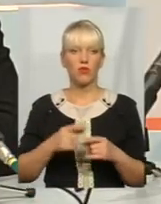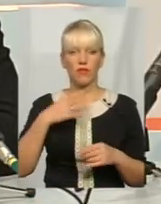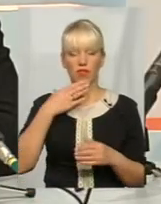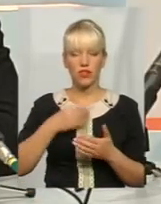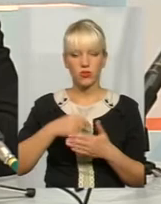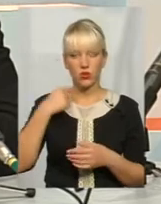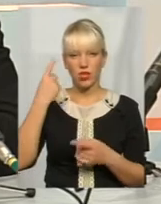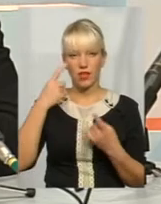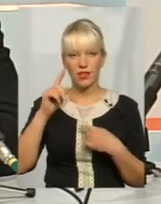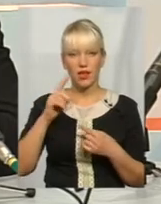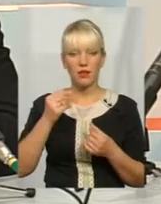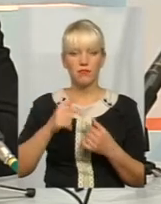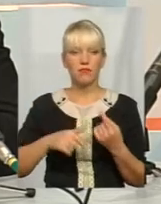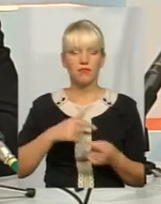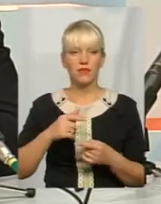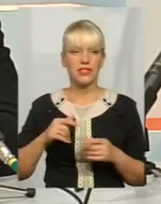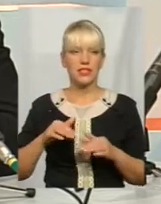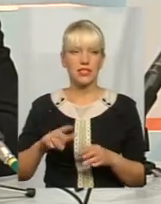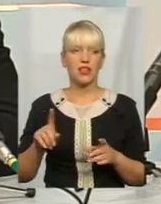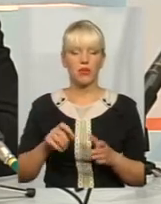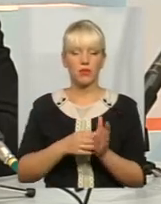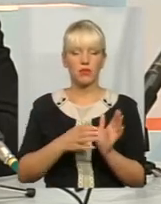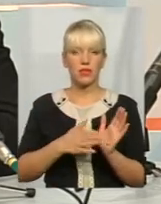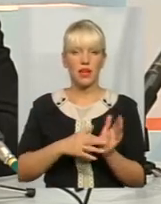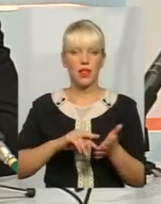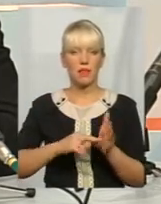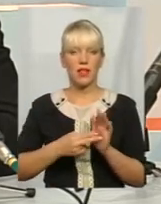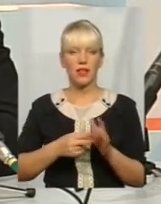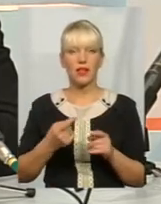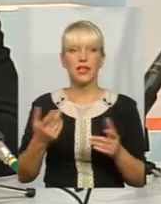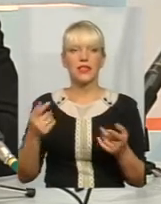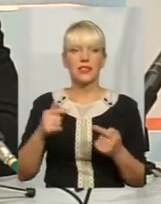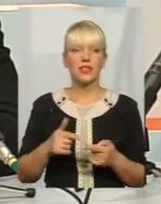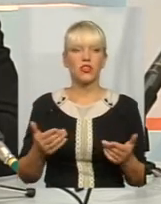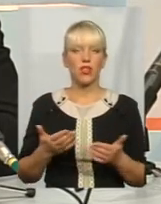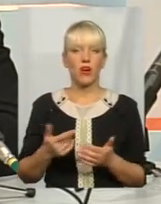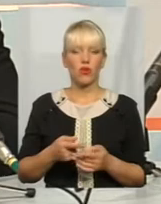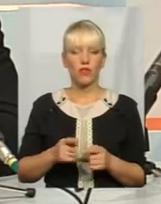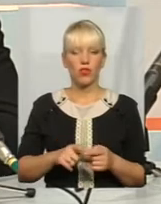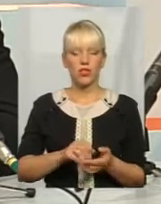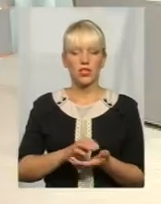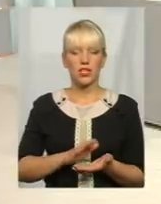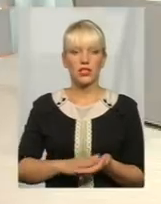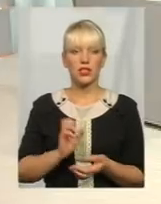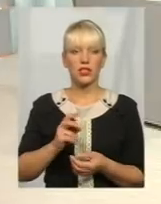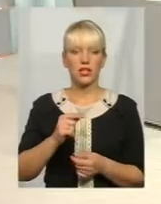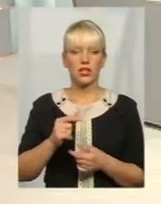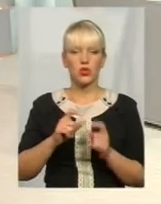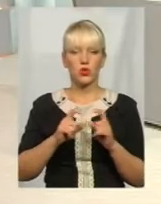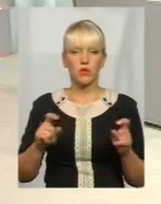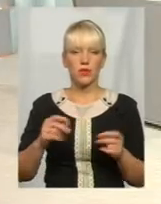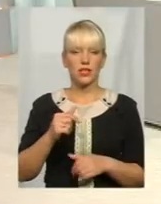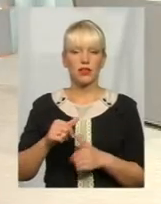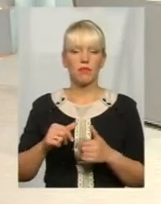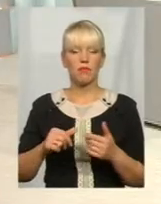ідеї, бізнесової ідеї, яку вона прописала в бізнес-плані, згідно якої вона зареєструвалася як суб'єкт підприємницької діяльності